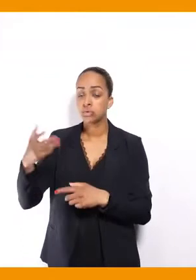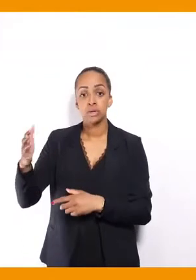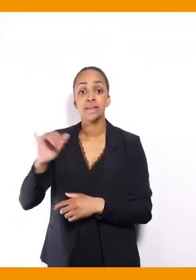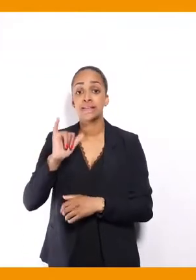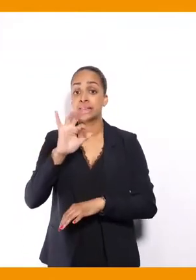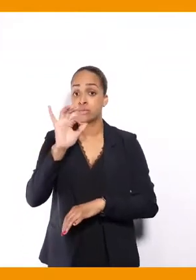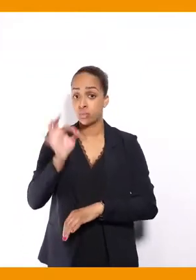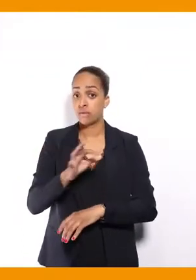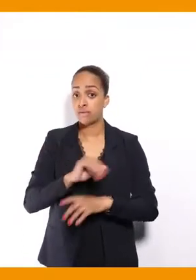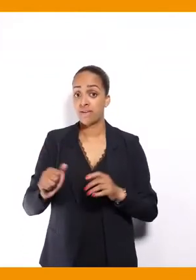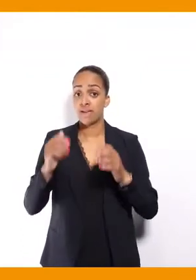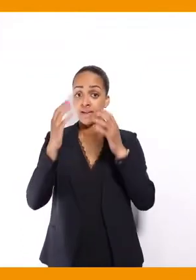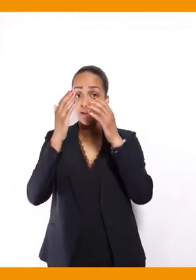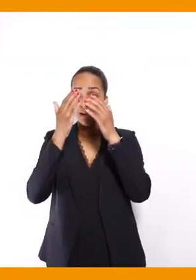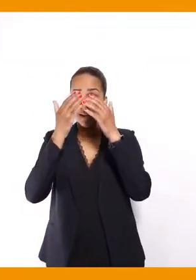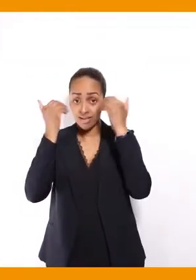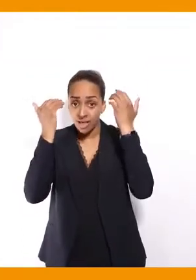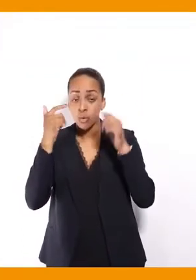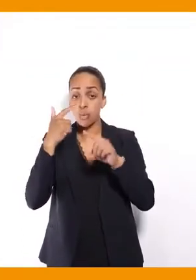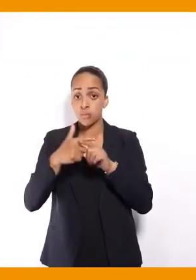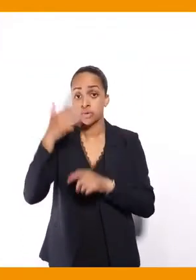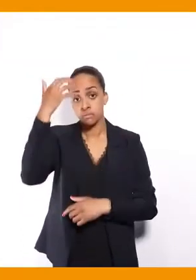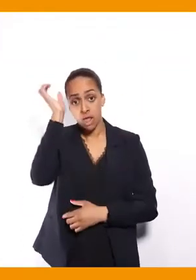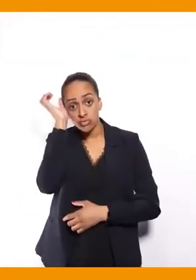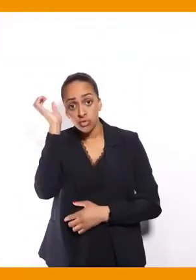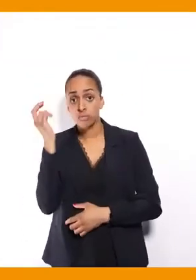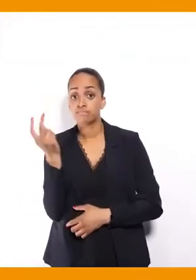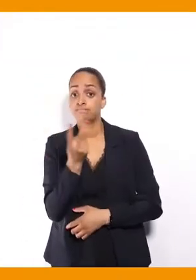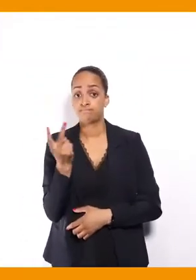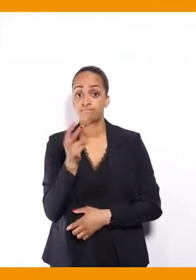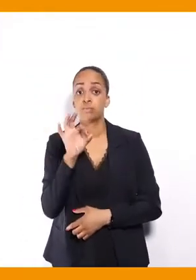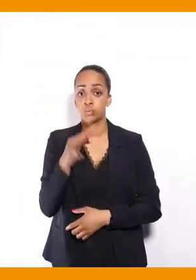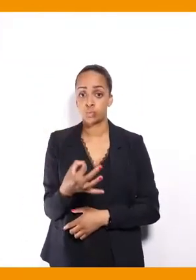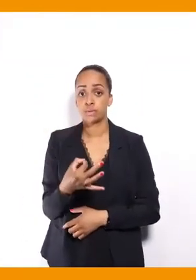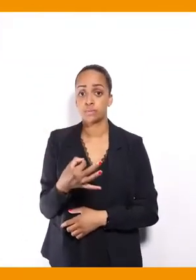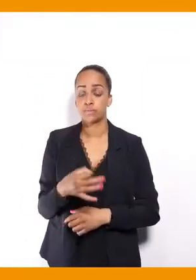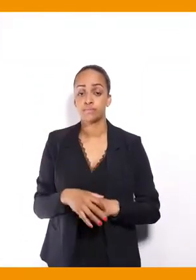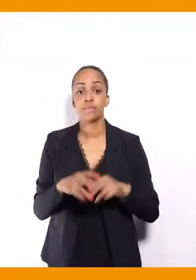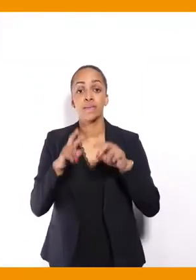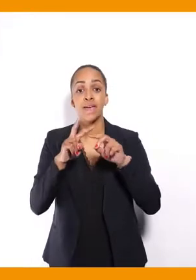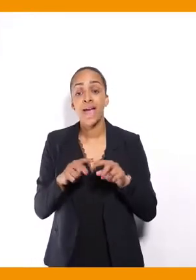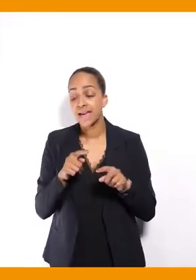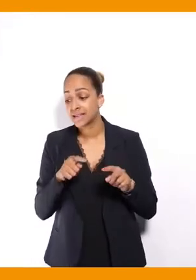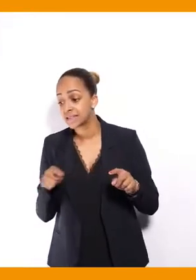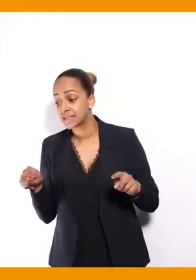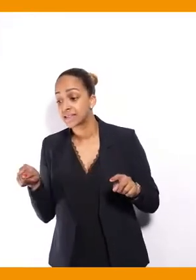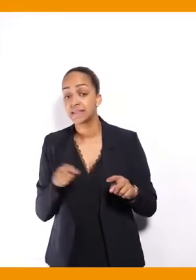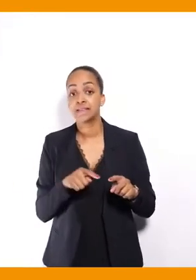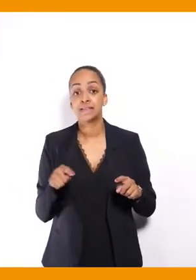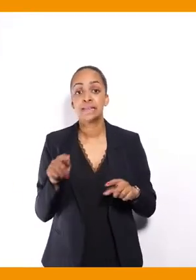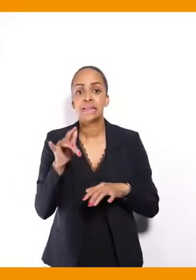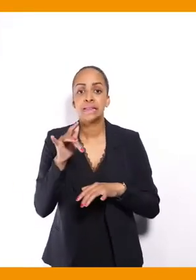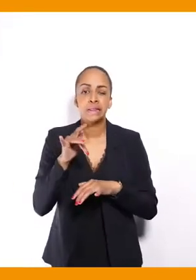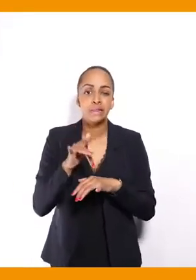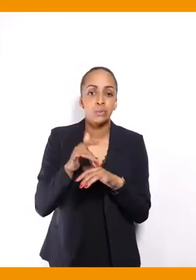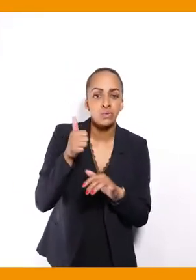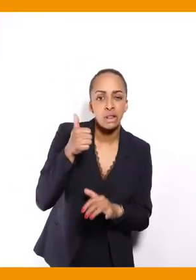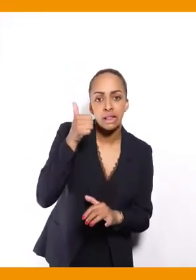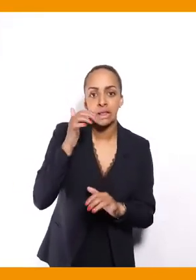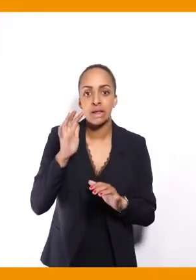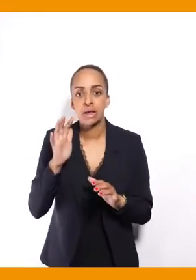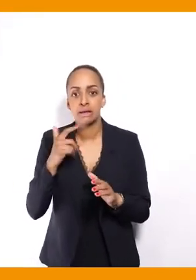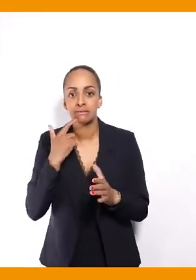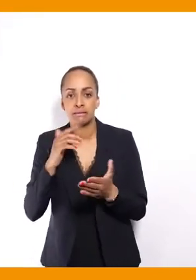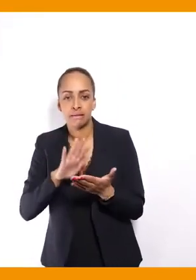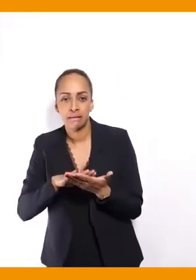et Anne Hidalgo. D'autres se sont, en général, contentés d'une chose au moins une fois. Donc, pour l